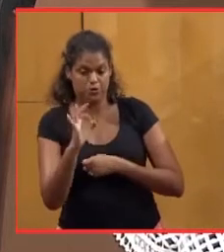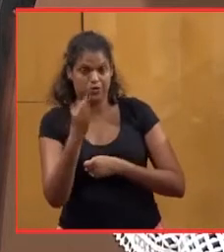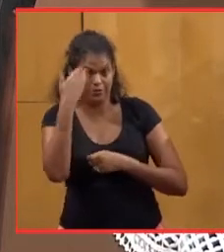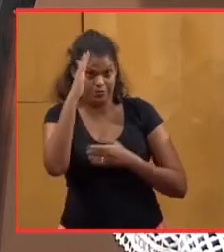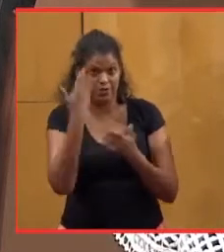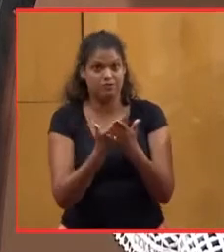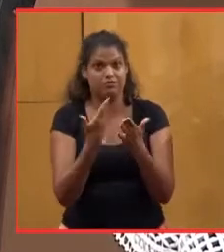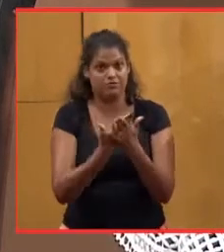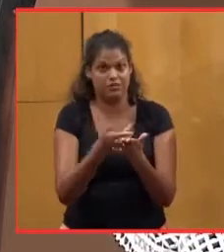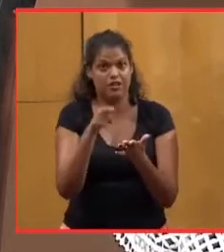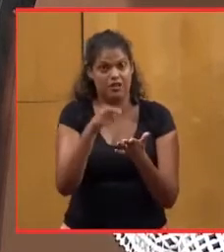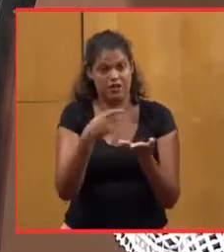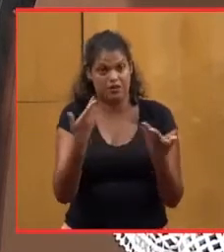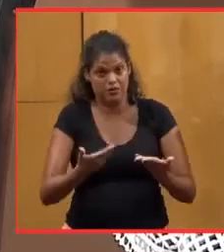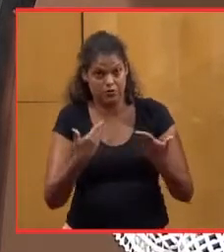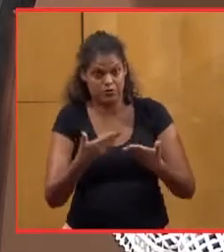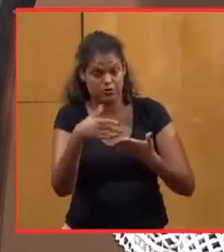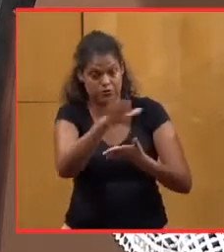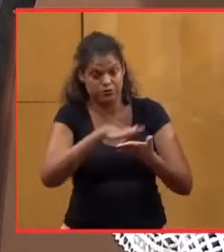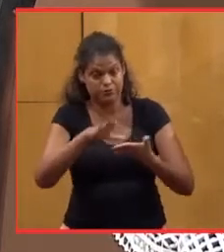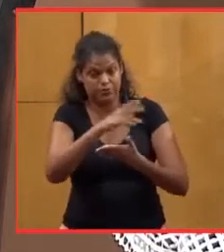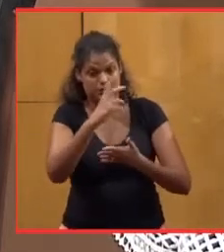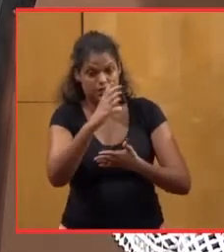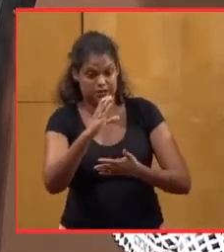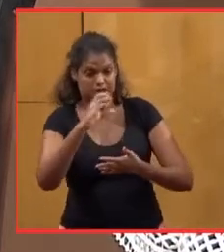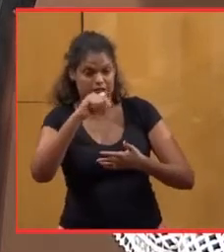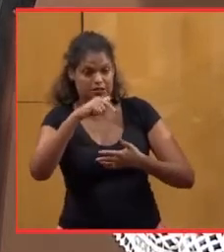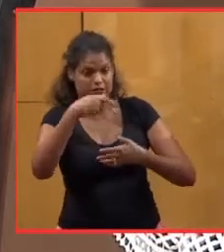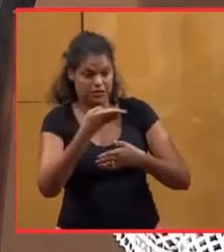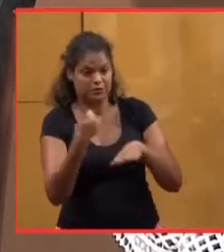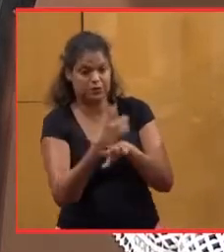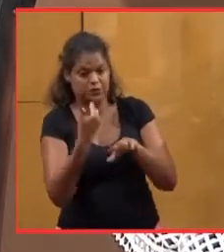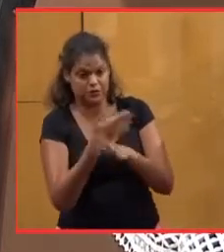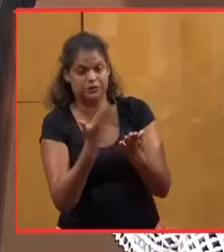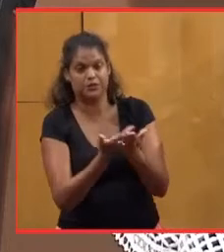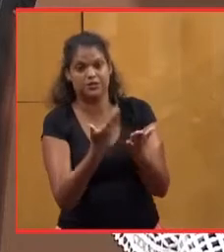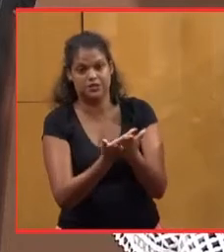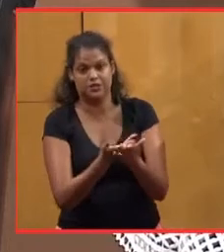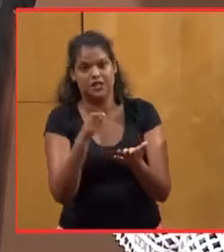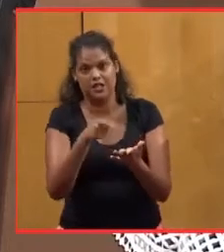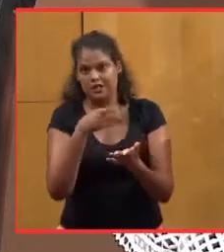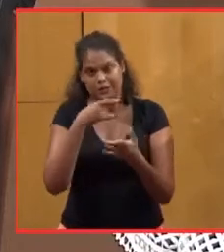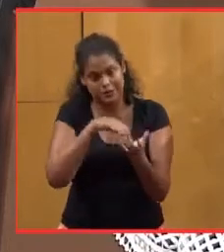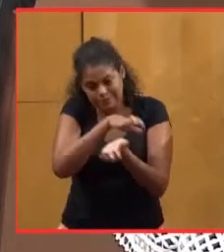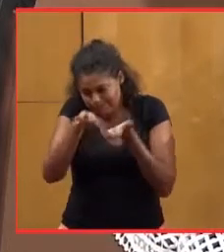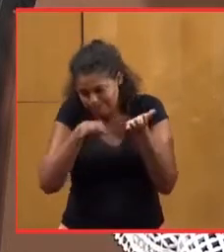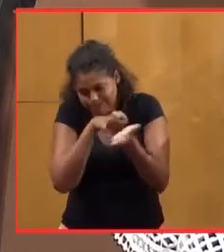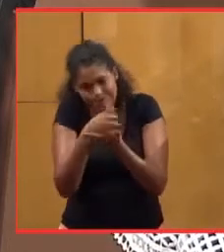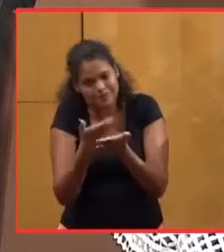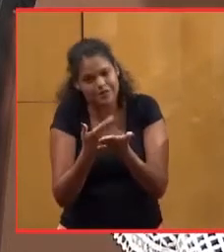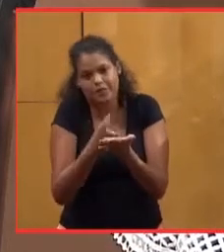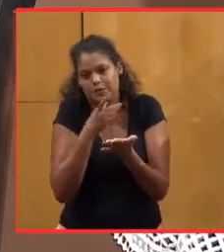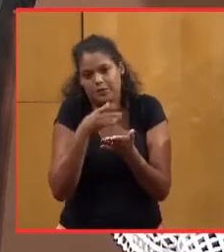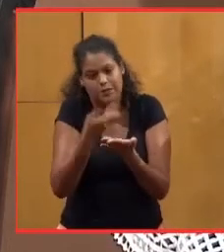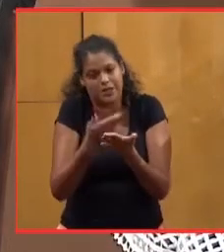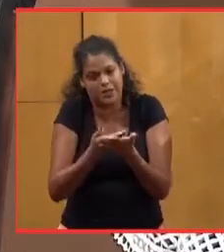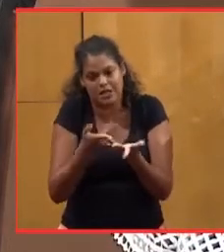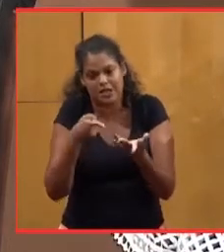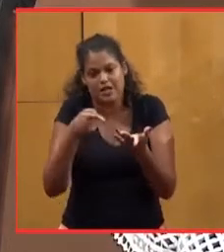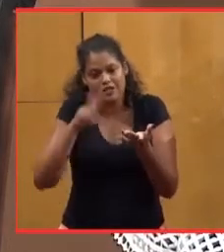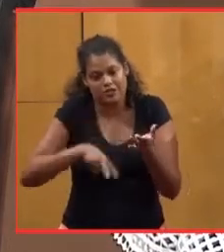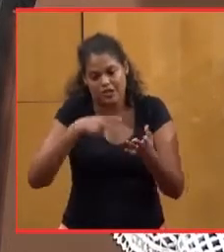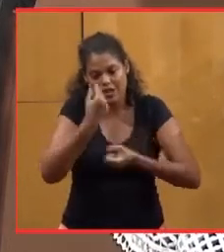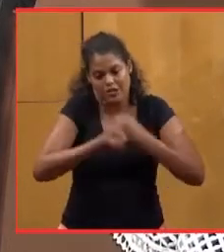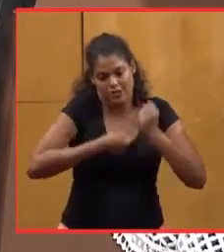réalité de ce qui se passe aujourd'hui à la collectivité territoriale de Martinique. C'est scandaleux d'agir ainsi dans une conjoncture où le peuple